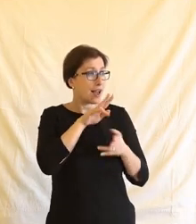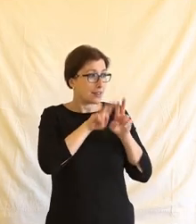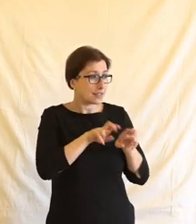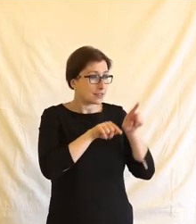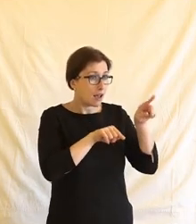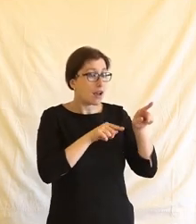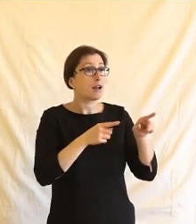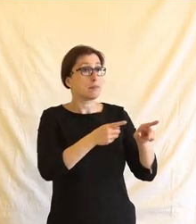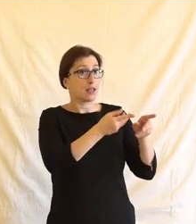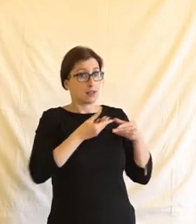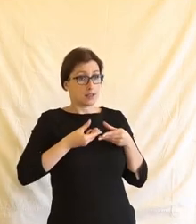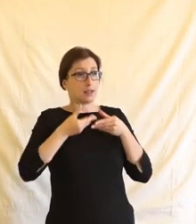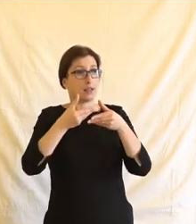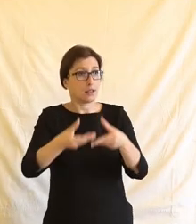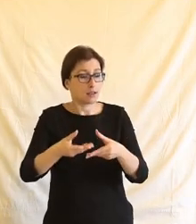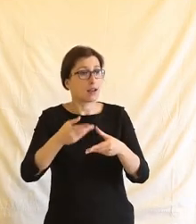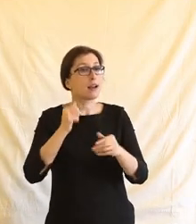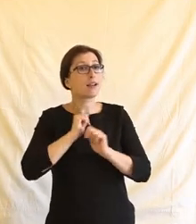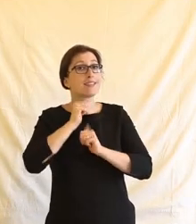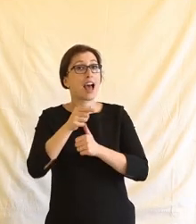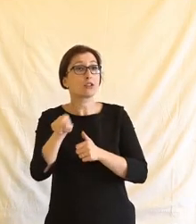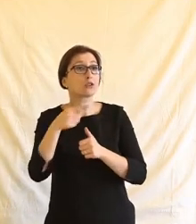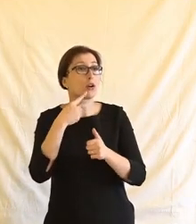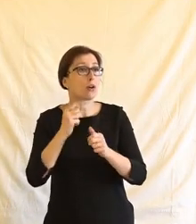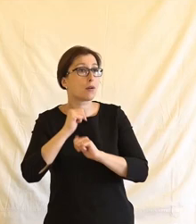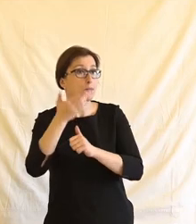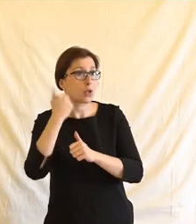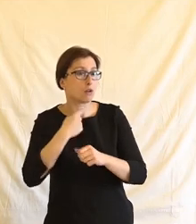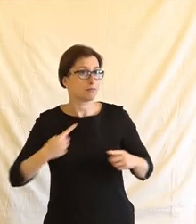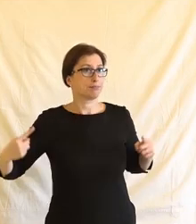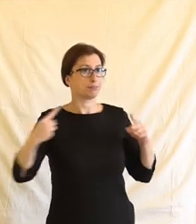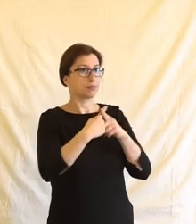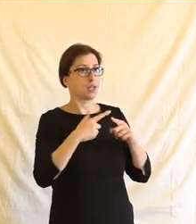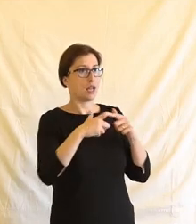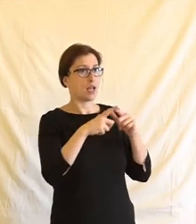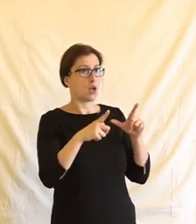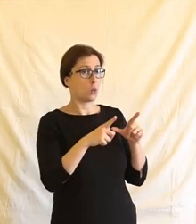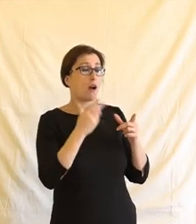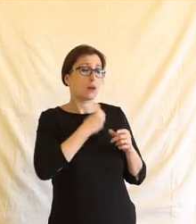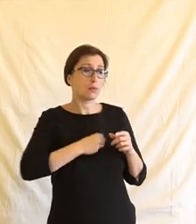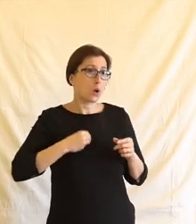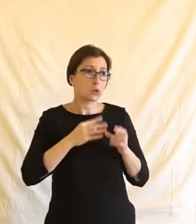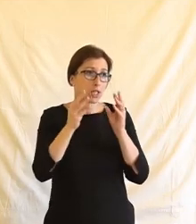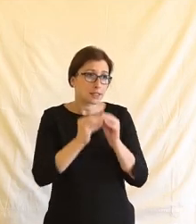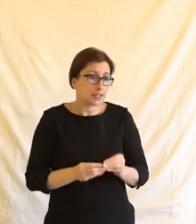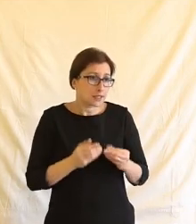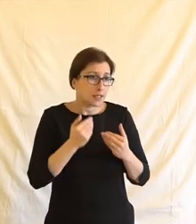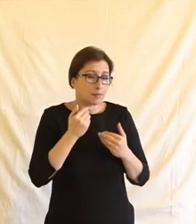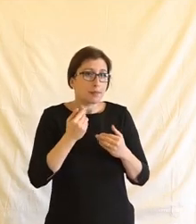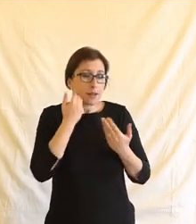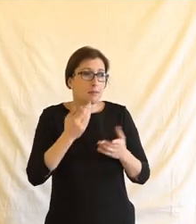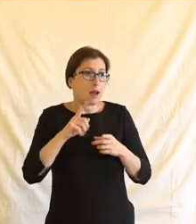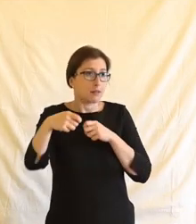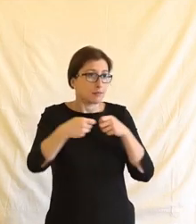dodali, tak by vyplynulo, že vlastně to, co navrhli, je v rozporu s tou evropskou judikaturou. Ale bohužel ten systém taky může fungovat tak, že